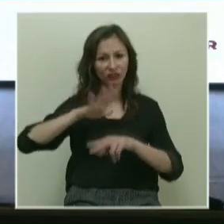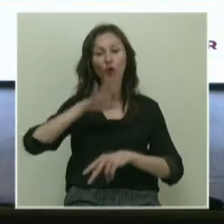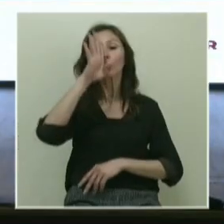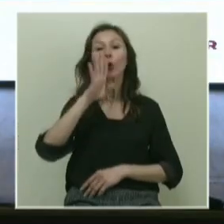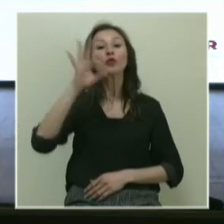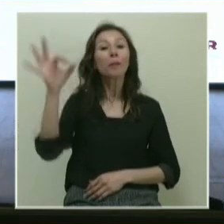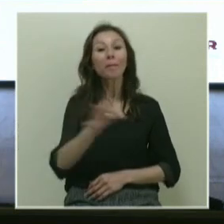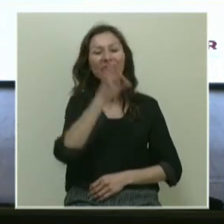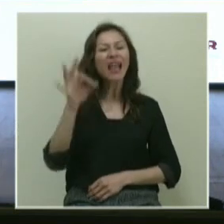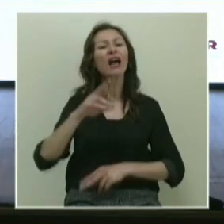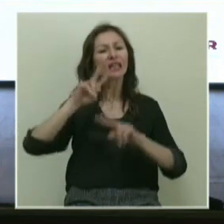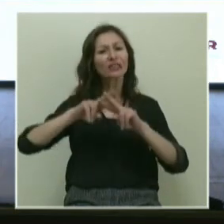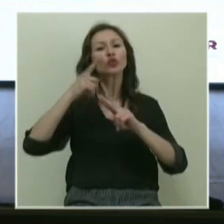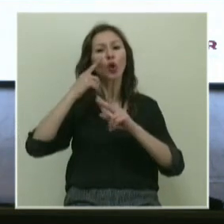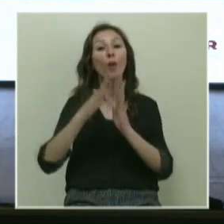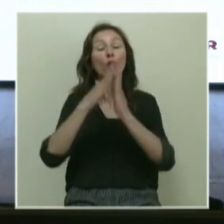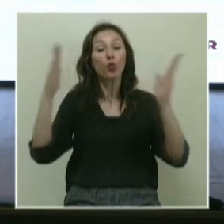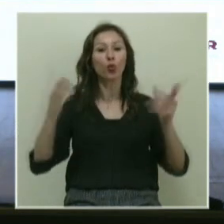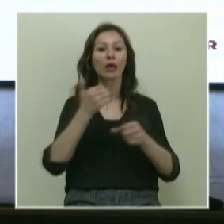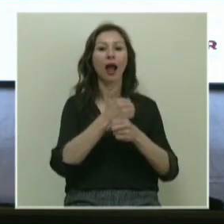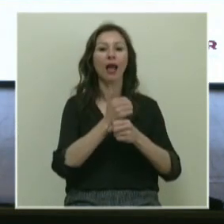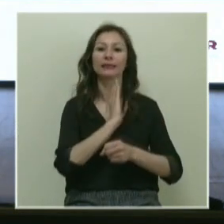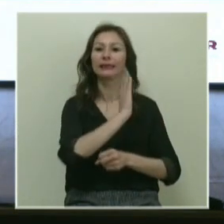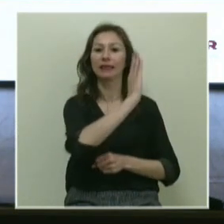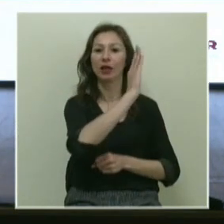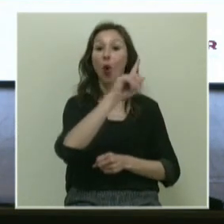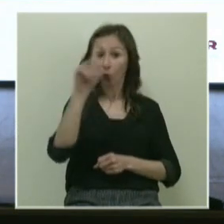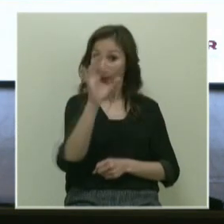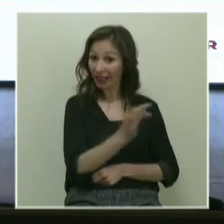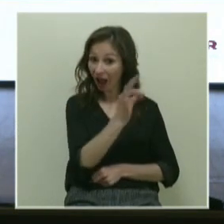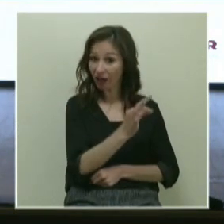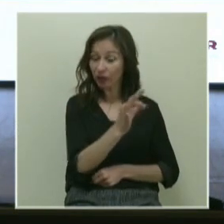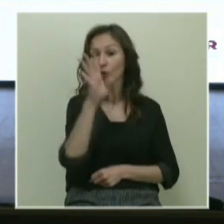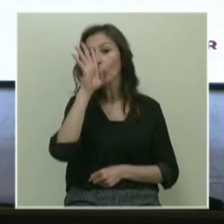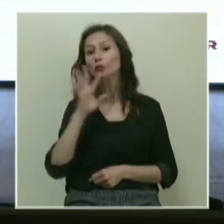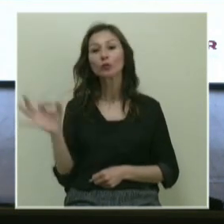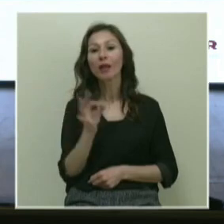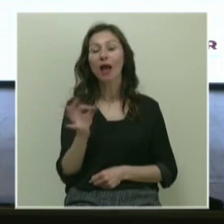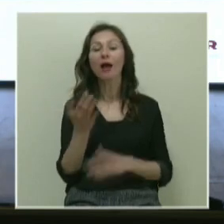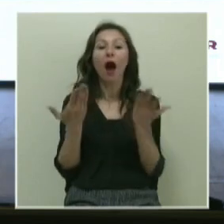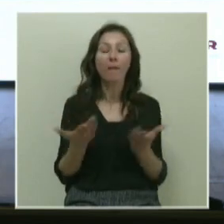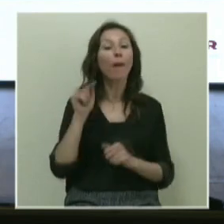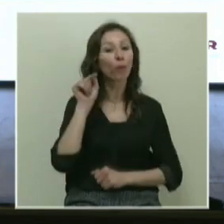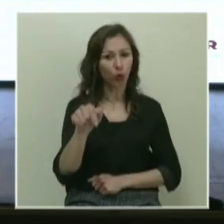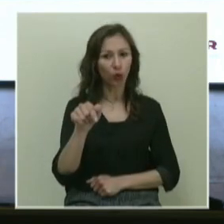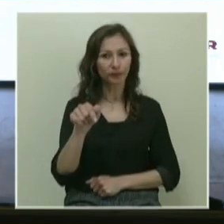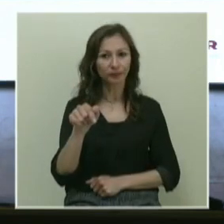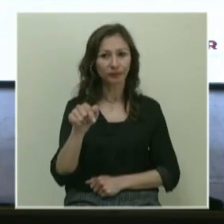milyar yıldıza kadar gider büyük galaksilerde. Bakın, 10 milyar, 400 milyar. Ama bu,